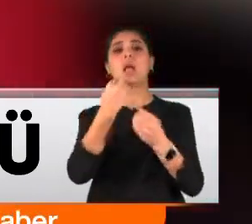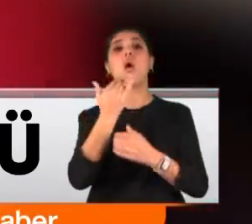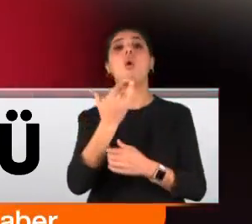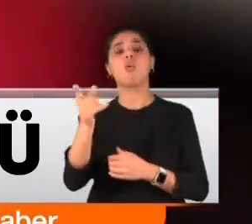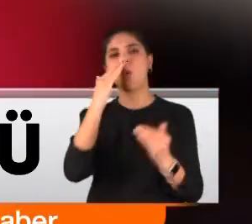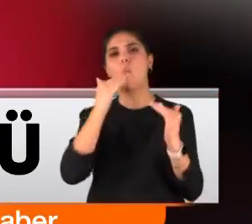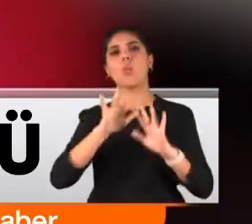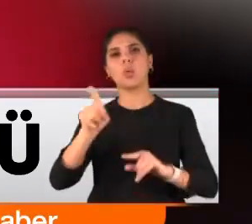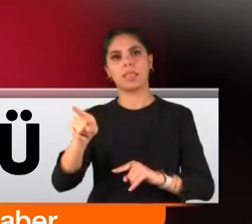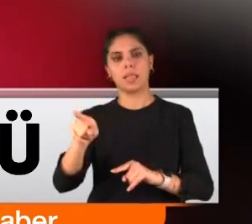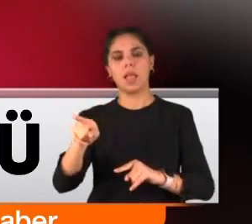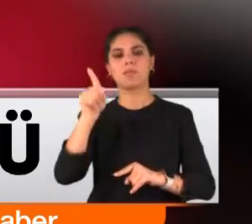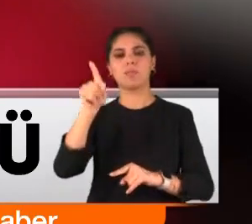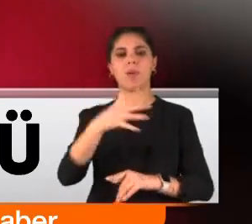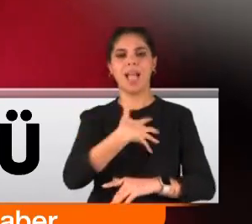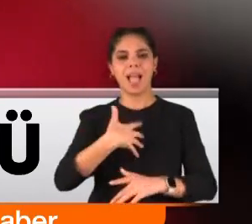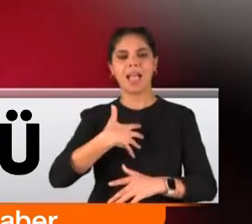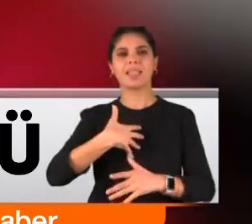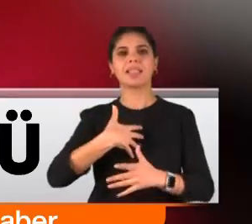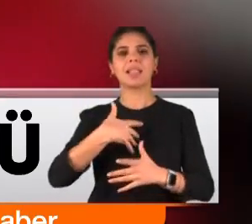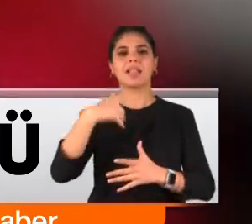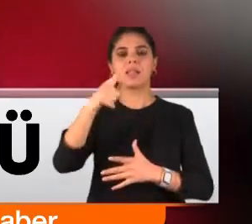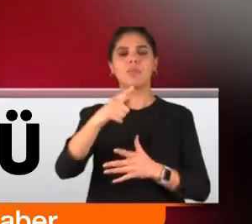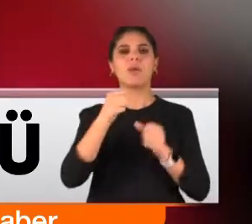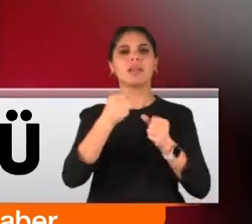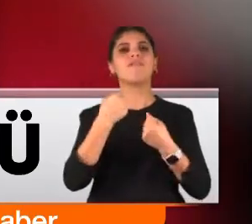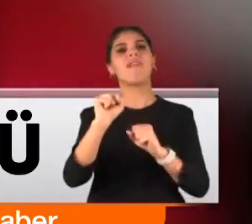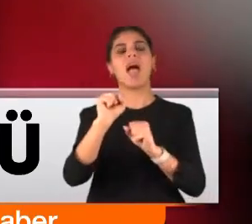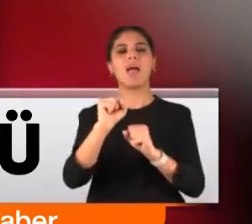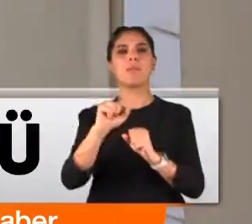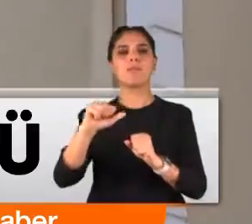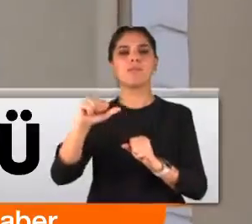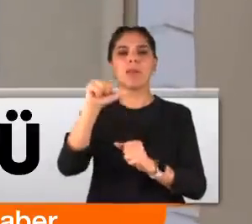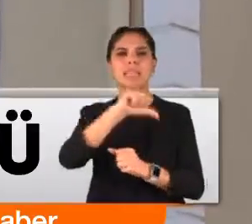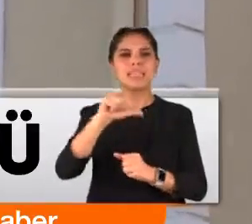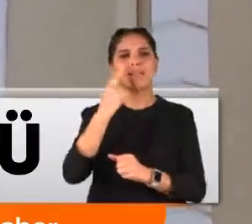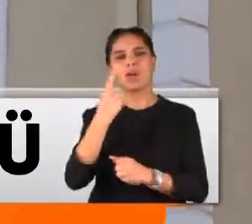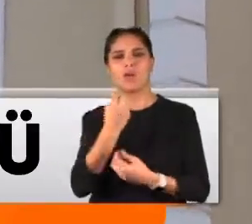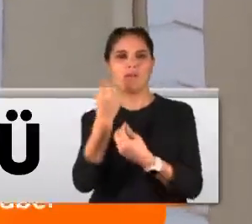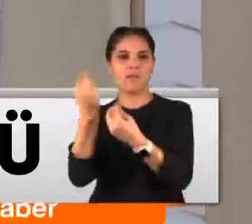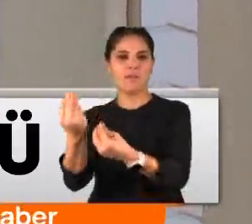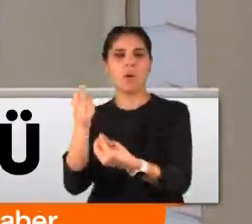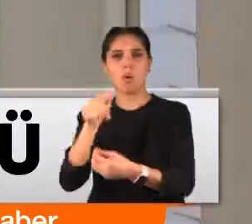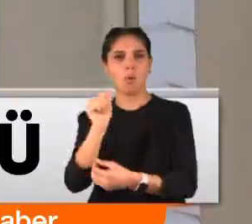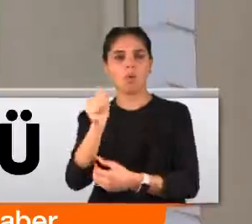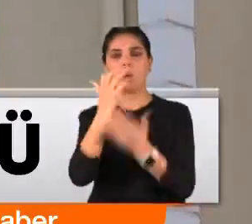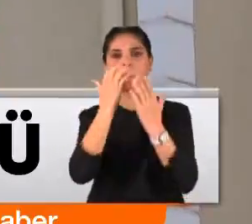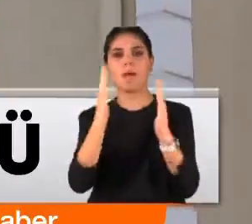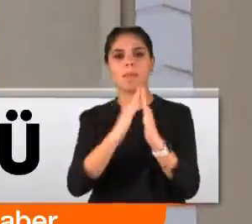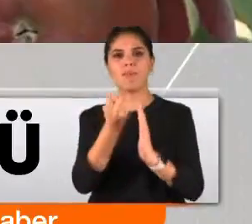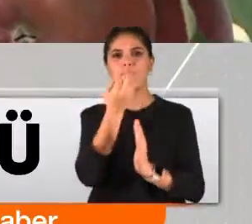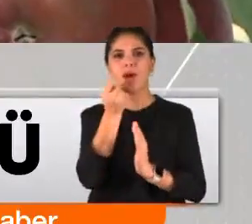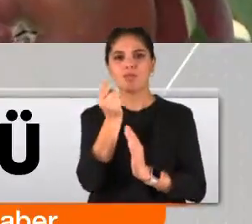ki annesi de her şeyi sıvı haline getirip gözünden sakındığı evladına veriyordu. İddiaya göre o günde bakım evinin